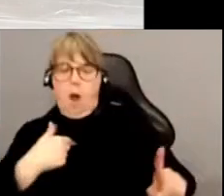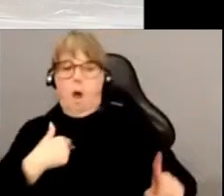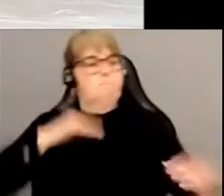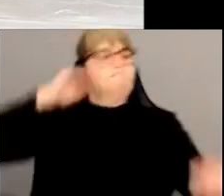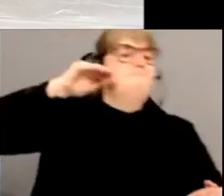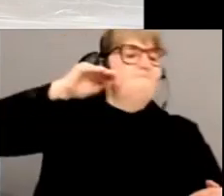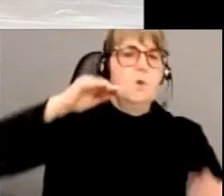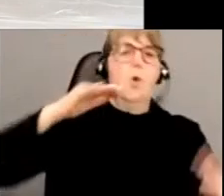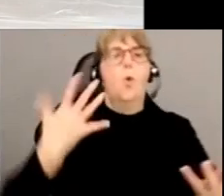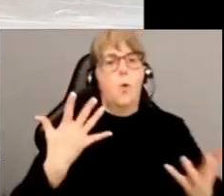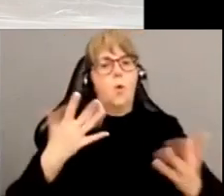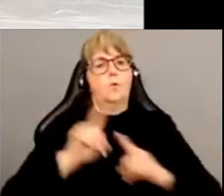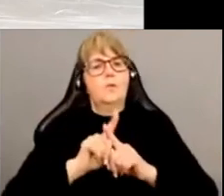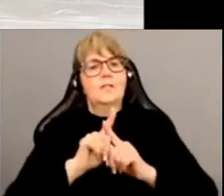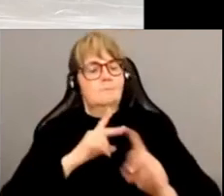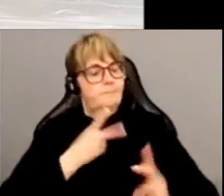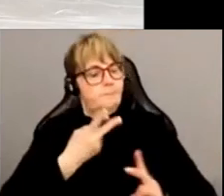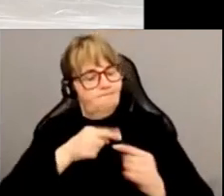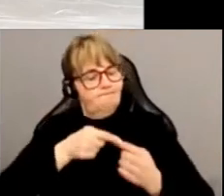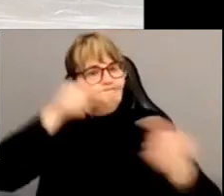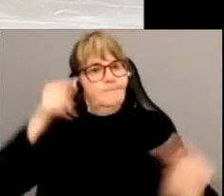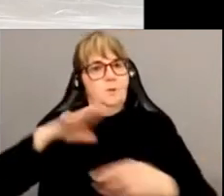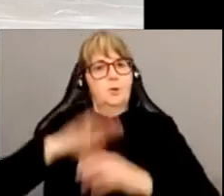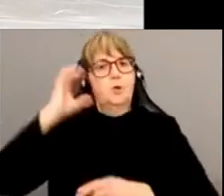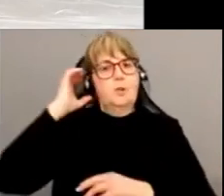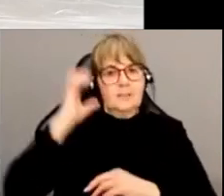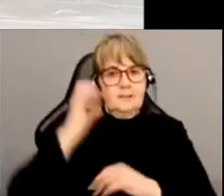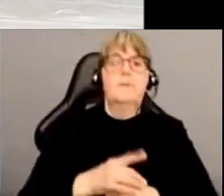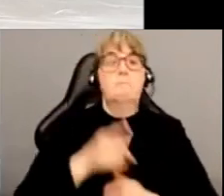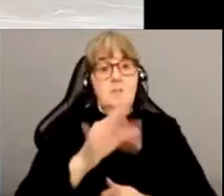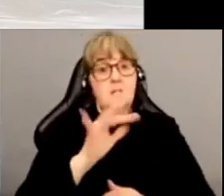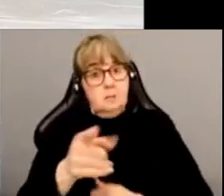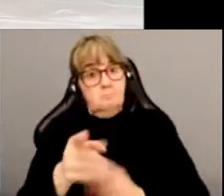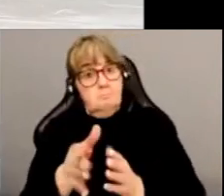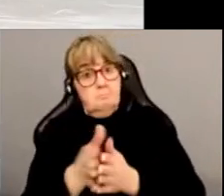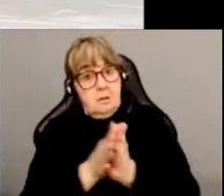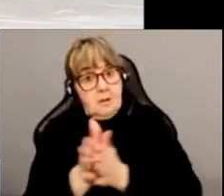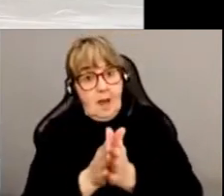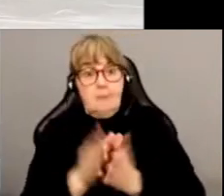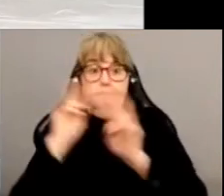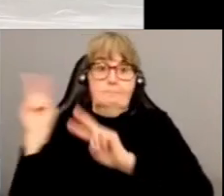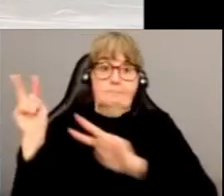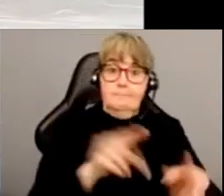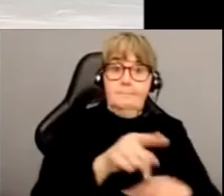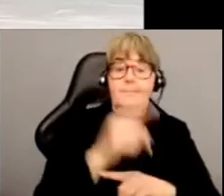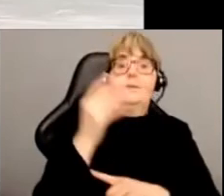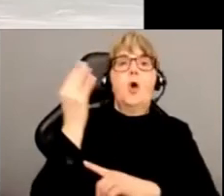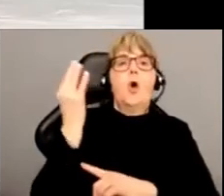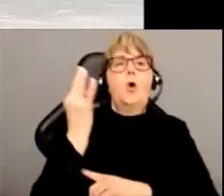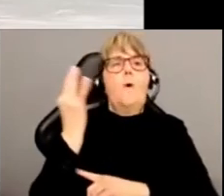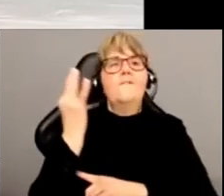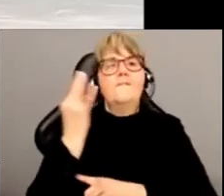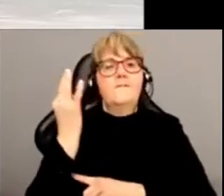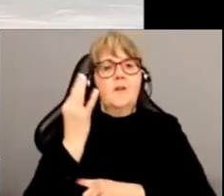qui est générée par le paradoxe de la viande. Donc si ça, ça vous intéresse, je vous renvoie vers cette conférence qu'on trouve sur